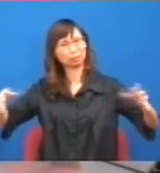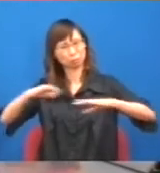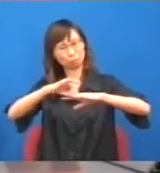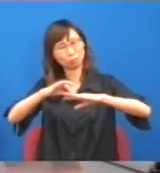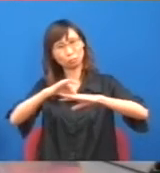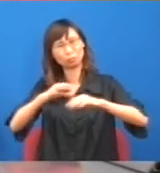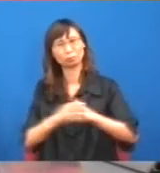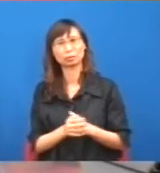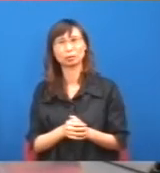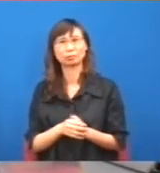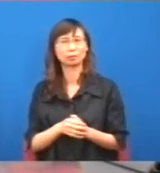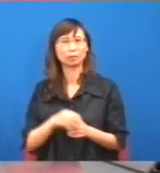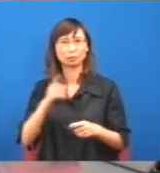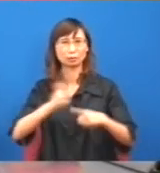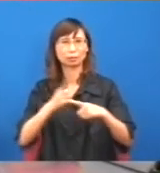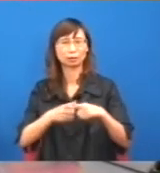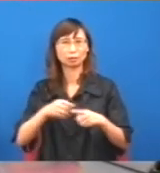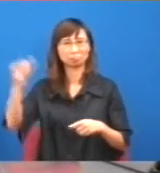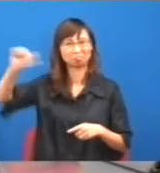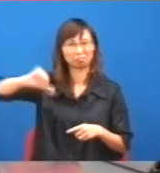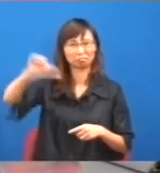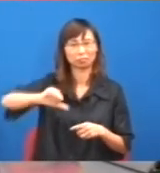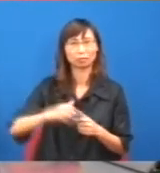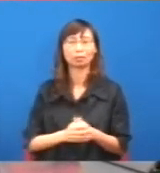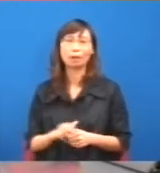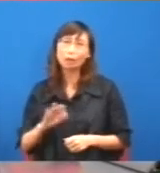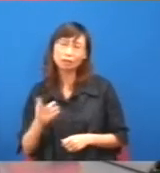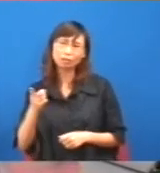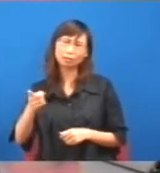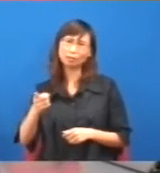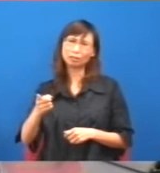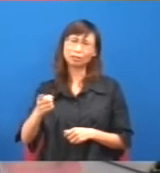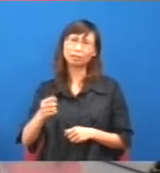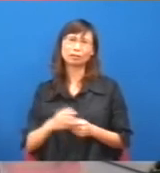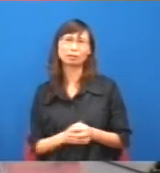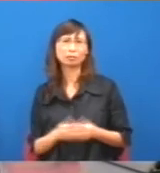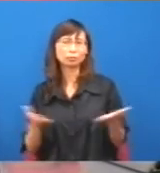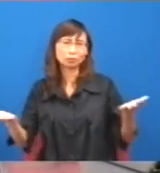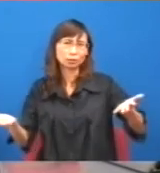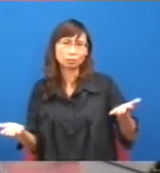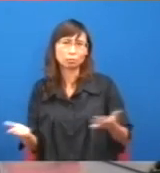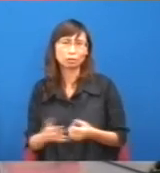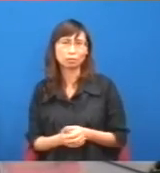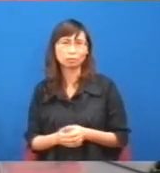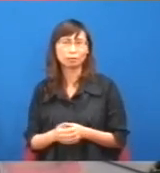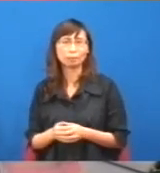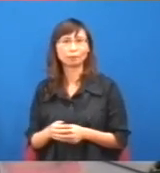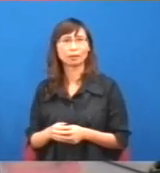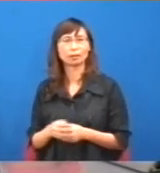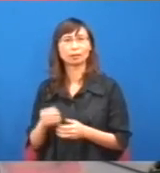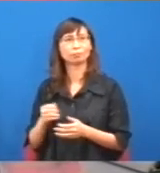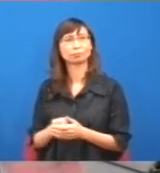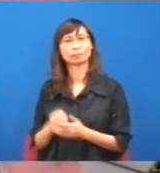英國人哪會為你好,你當日做甚麼,你是我們的人,怎會反對英國人臨美派堂,